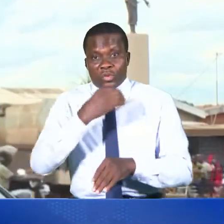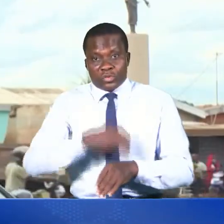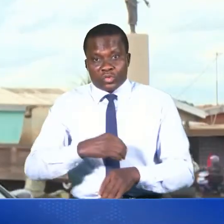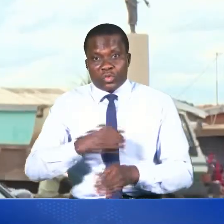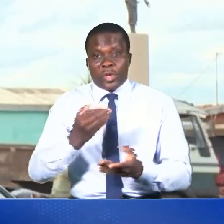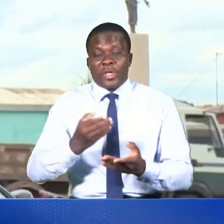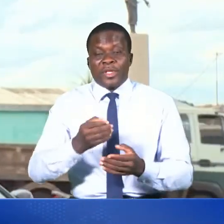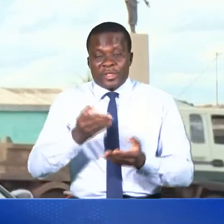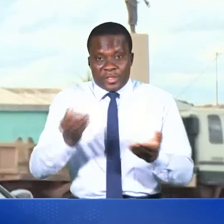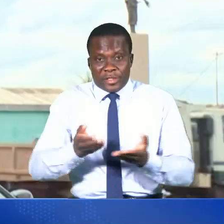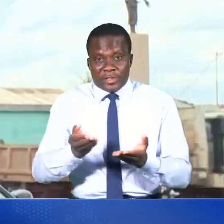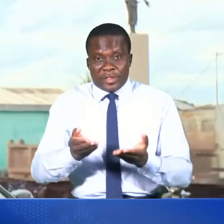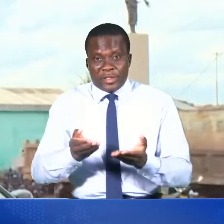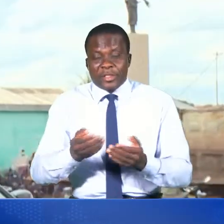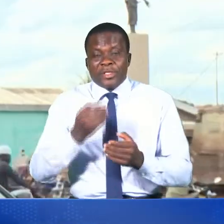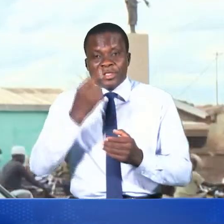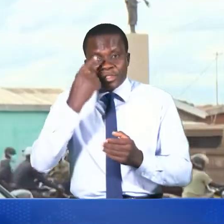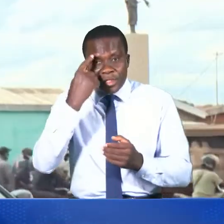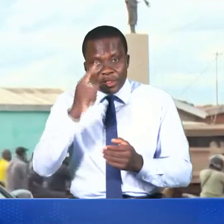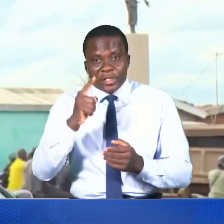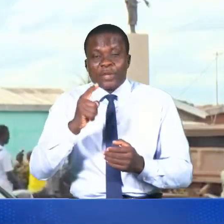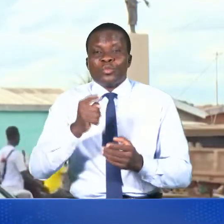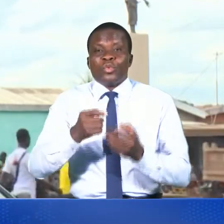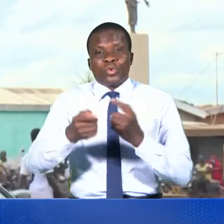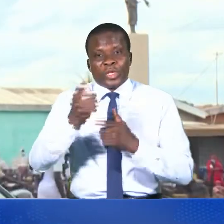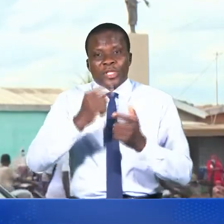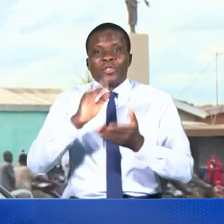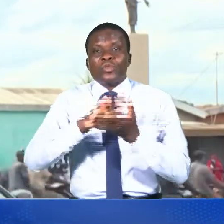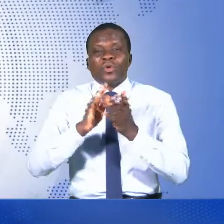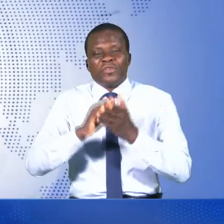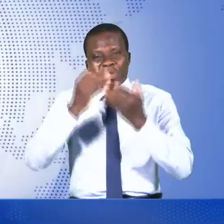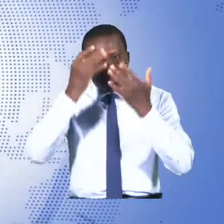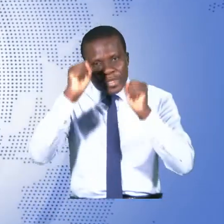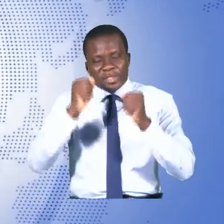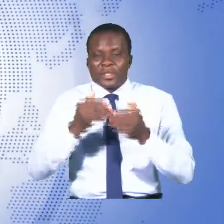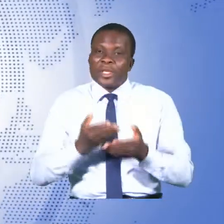à Corogo, c'était pour qu'il revienne le président de la République.